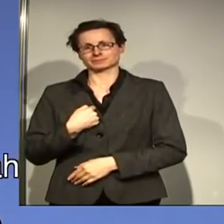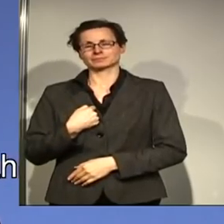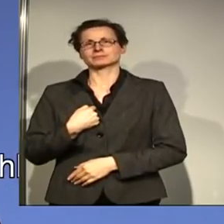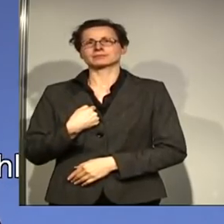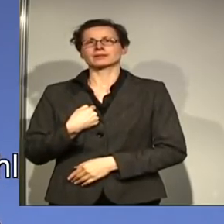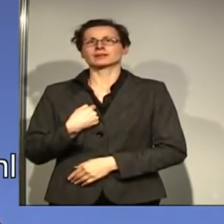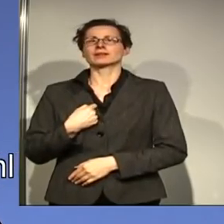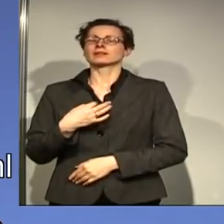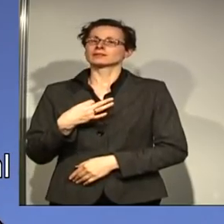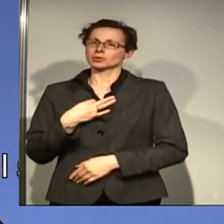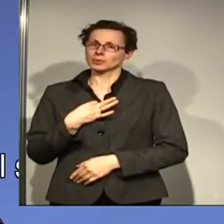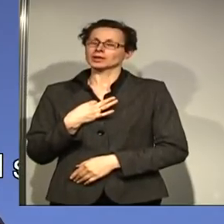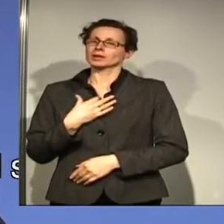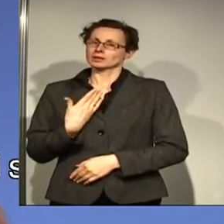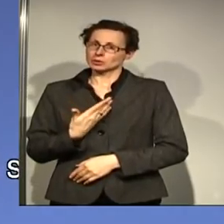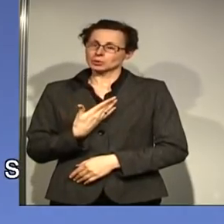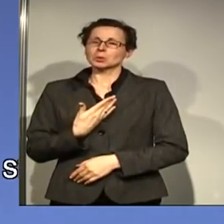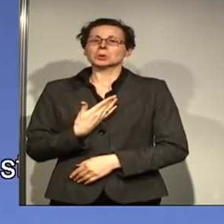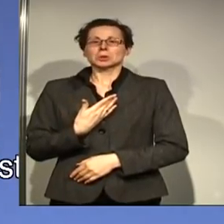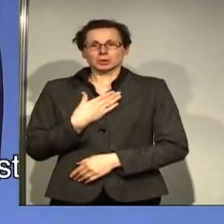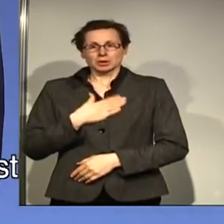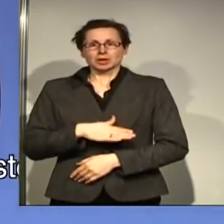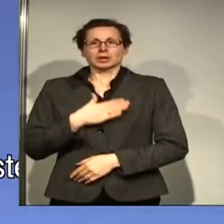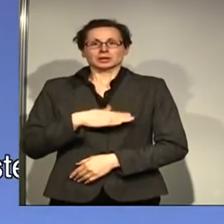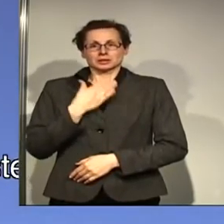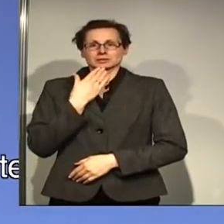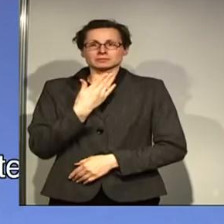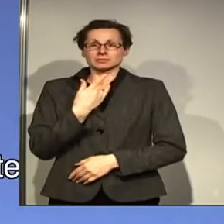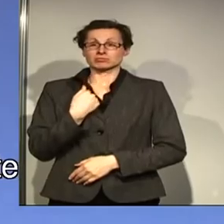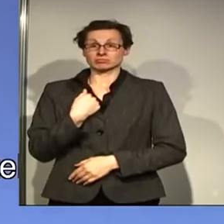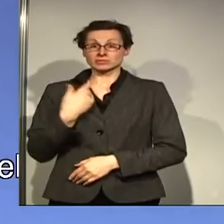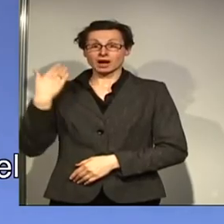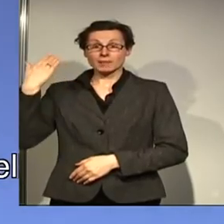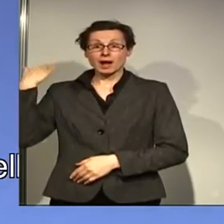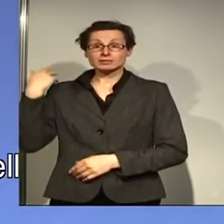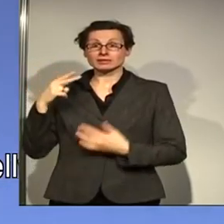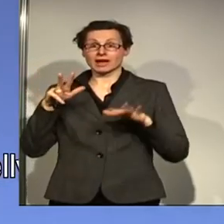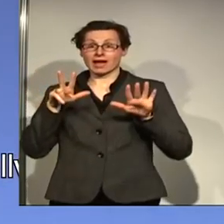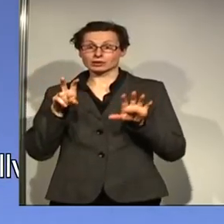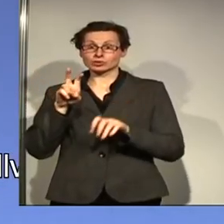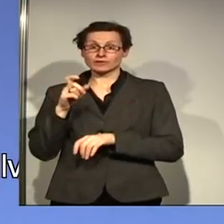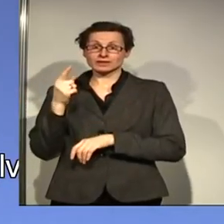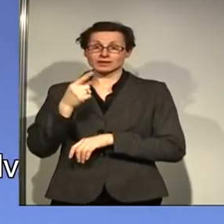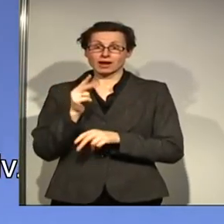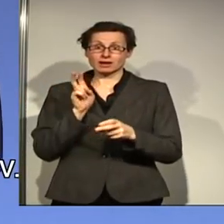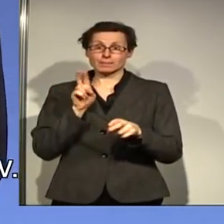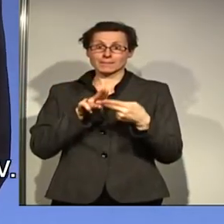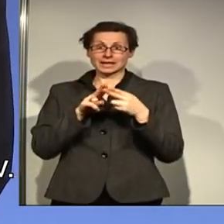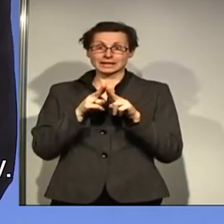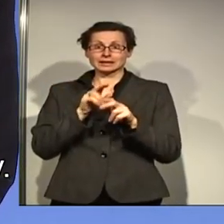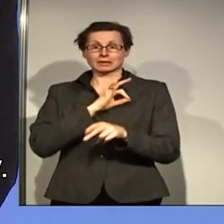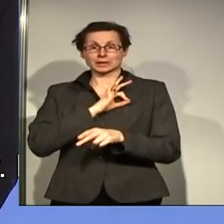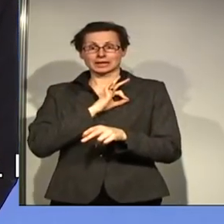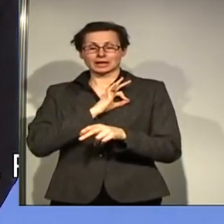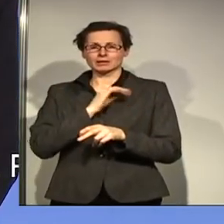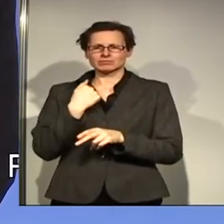wirklich als großes Privileg. Daran habe auch ich mit Sicherheit nicht gedacht, als ich vor 28 Jahren in der SPD Mitglied geworden